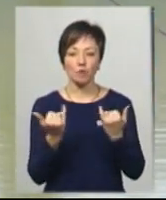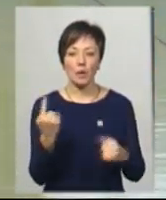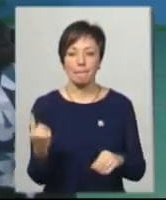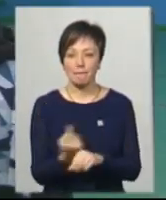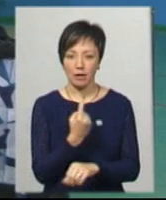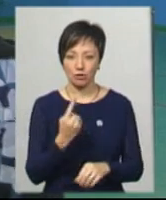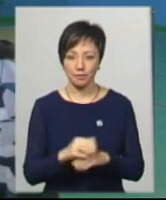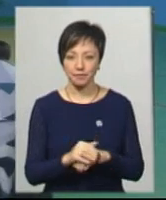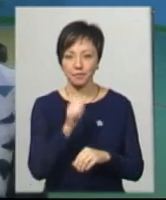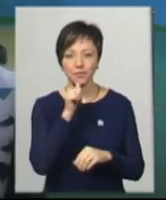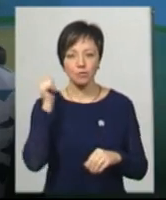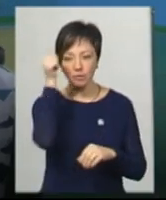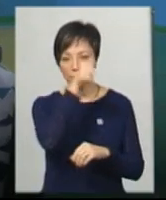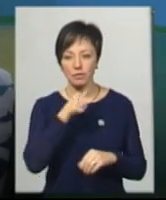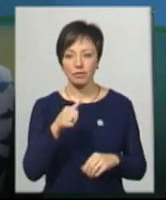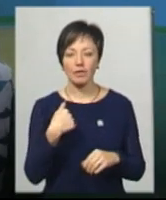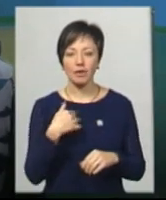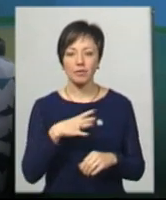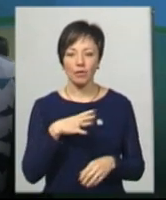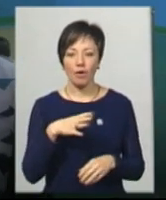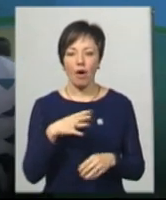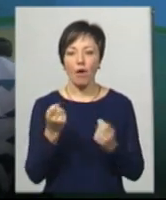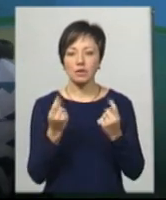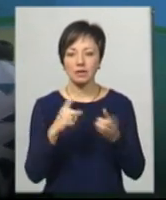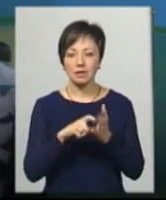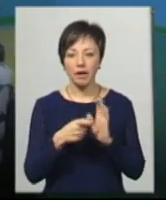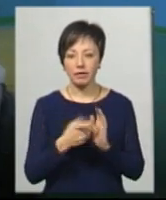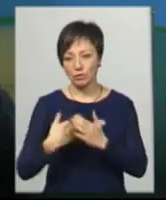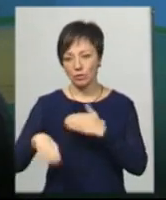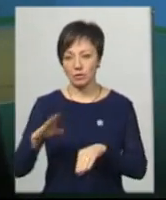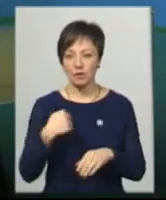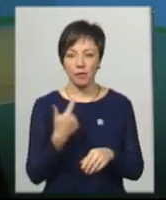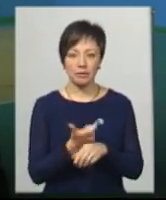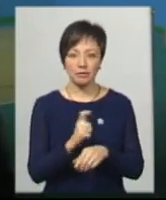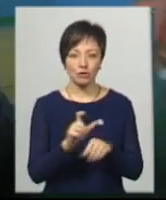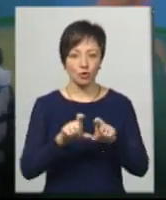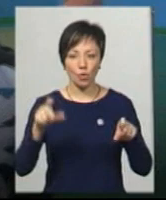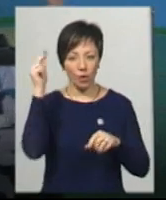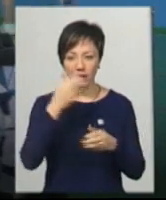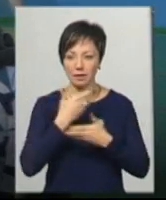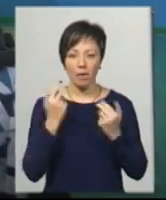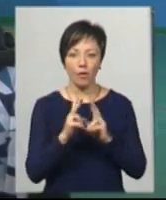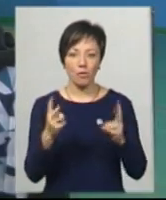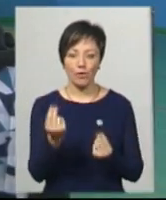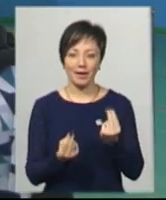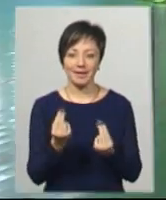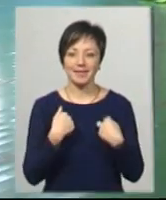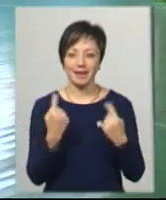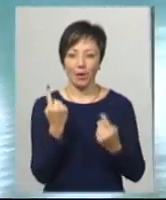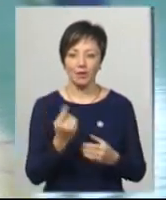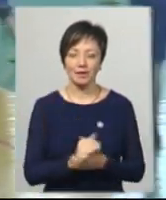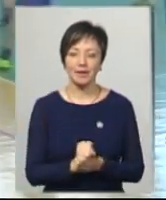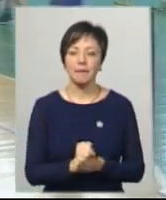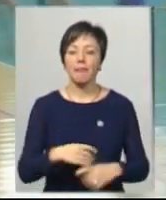вперше. Того року стояв з 11 класу, а він уйшов. І більше в школі немає нікому стояти. Тільки я.